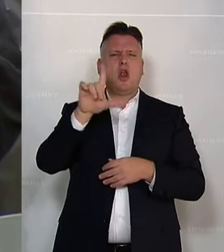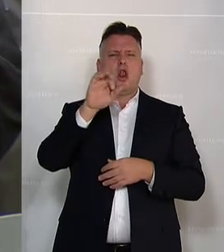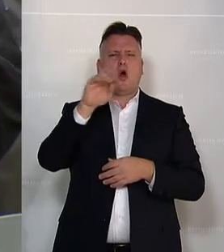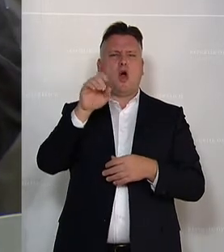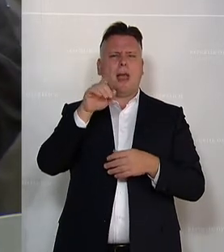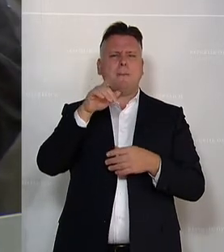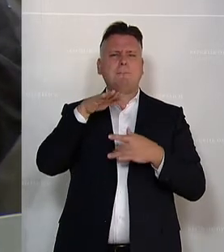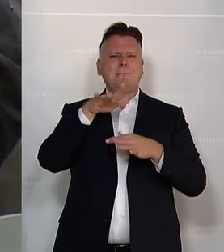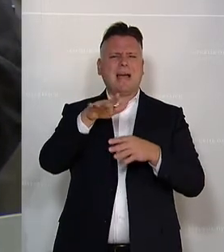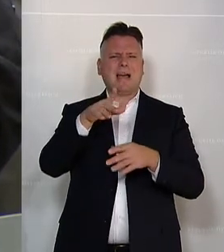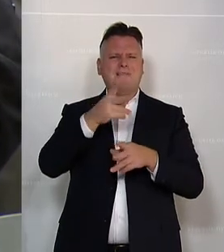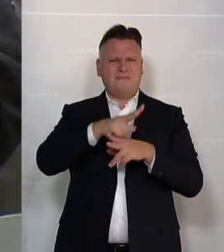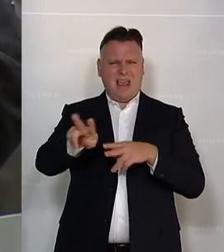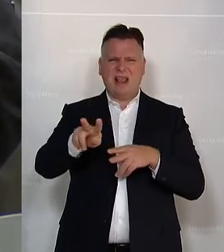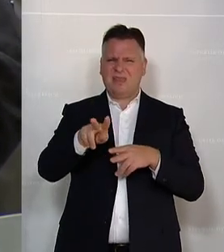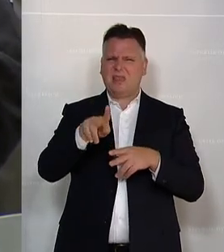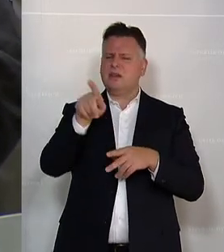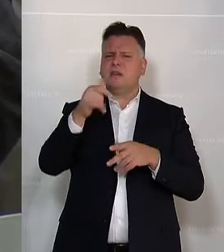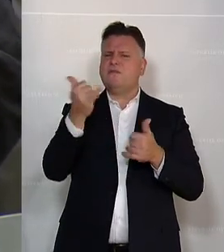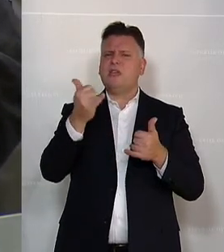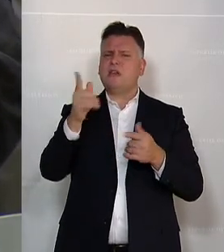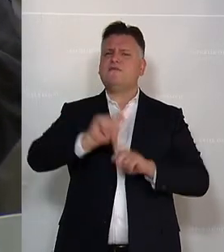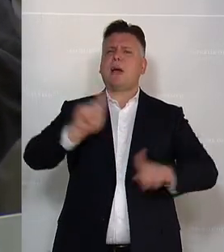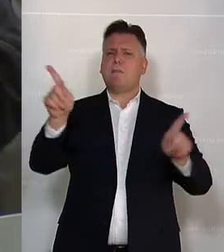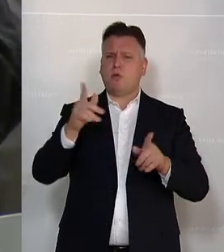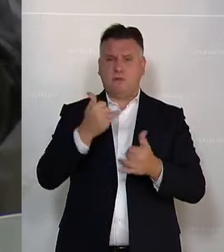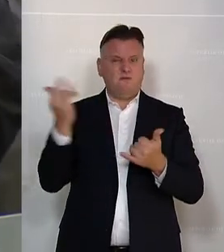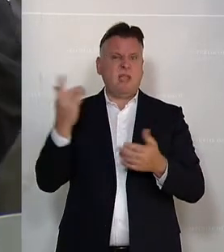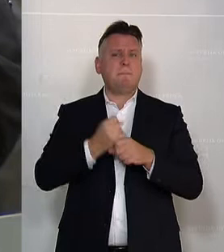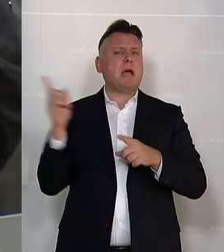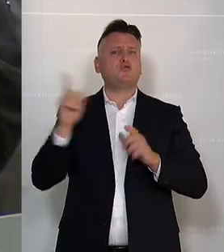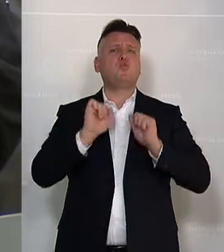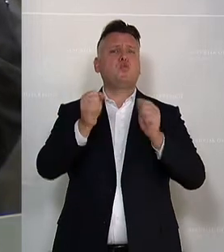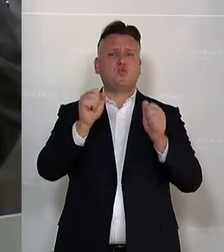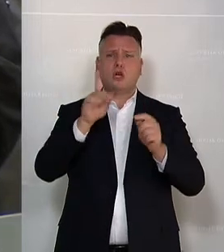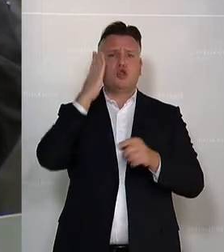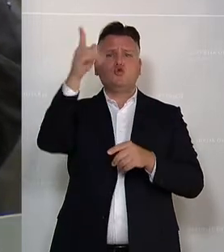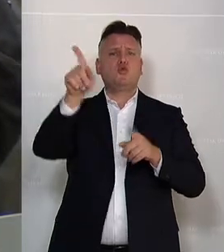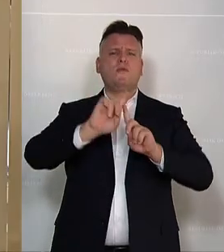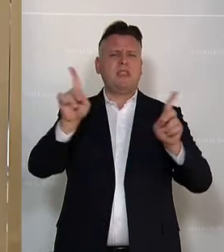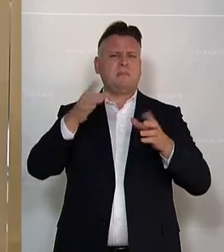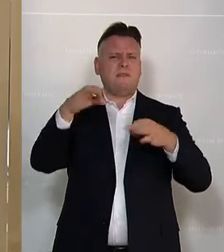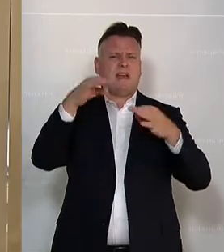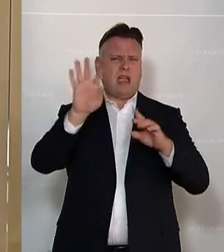Bleiburg-Blieberg und welche konkreten Schritte werden Sie unternehmen, dass das tatsächlich nicht mehr stattfindet?